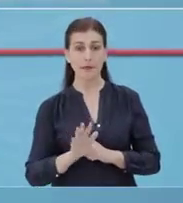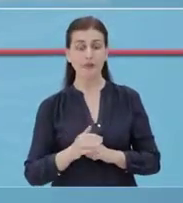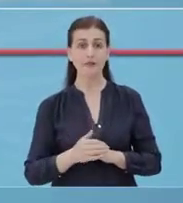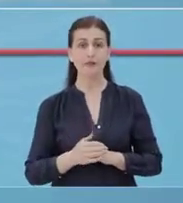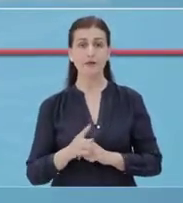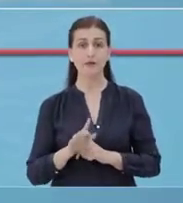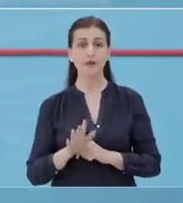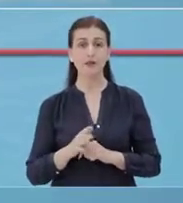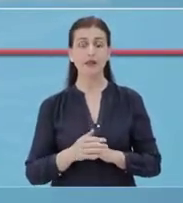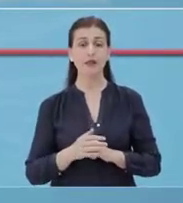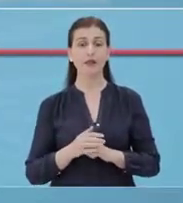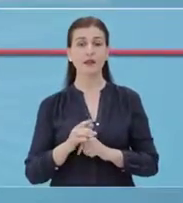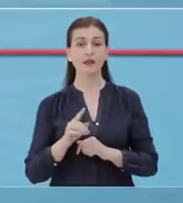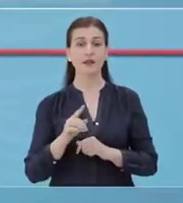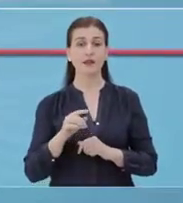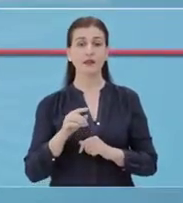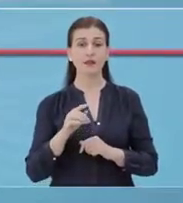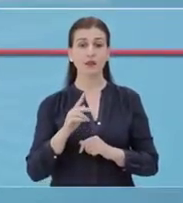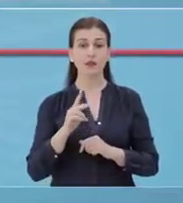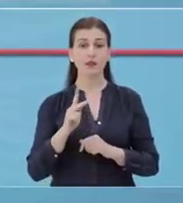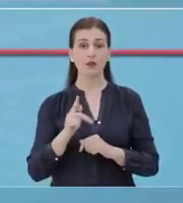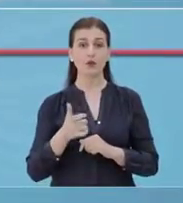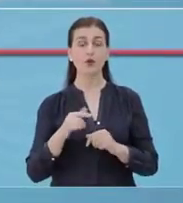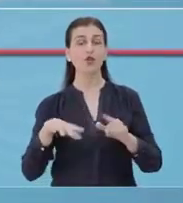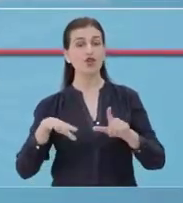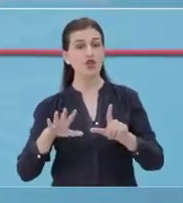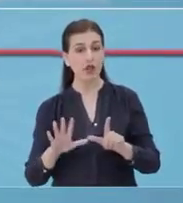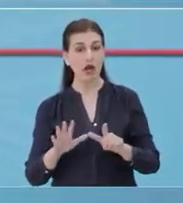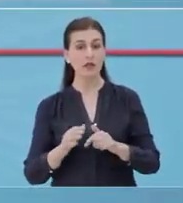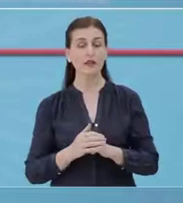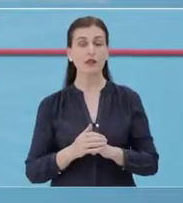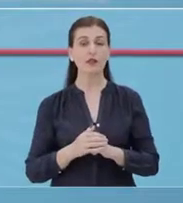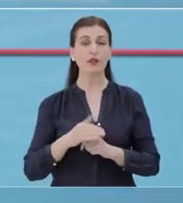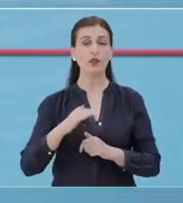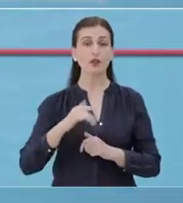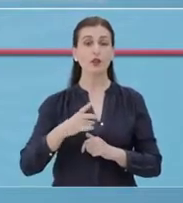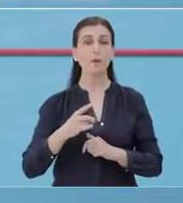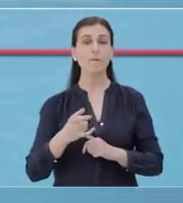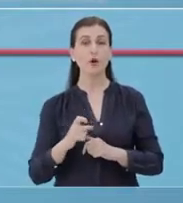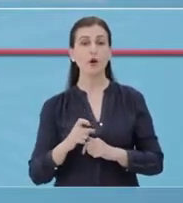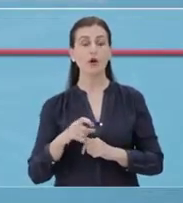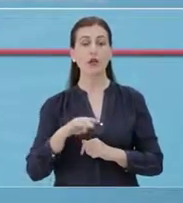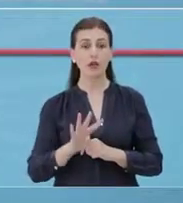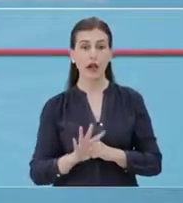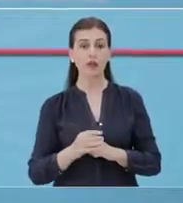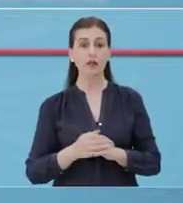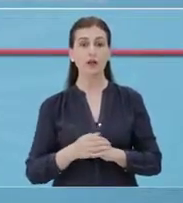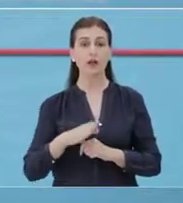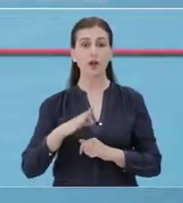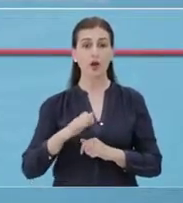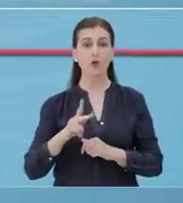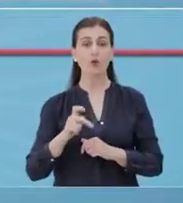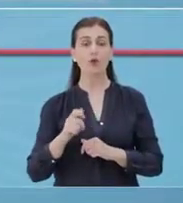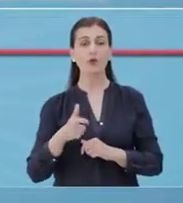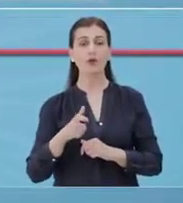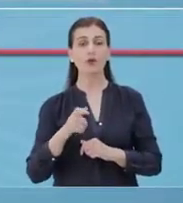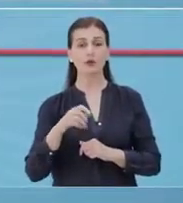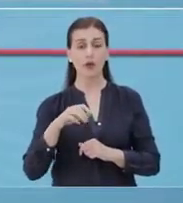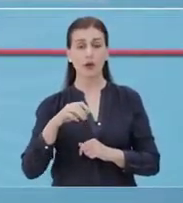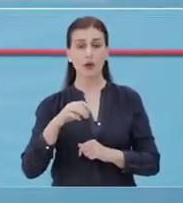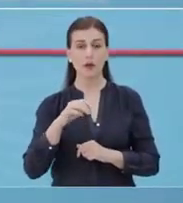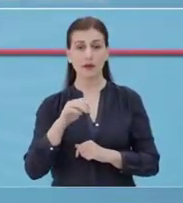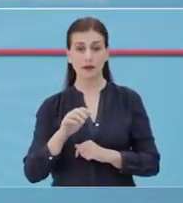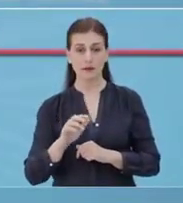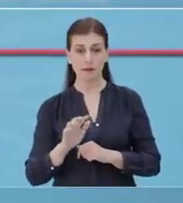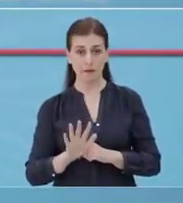në kruj, 7 dhe një raste duke quar nëmërë të infektuarve në 7, në tropoj 4 raste, në pukë 5 raste,